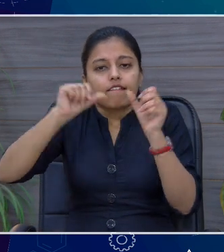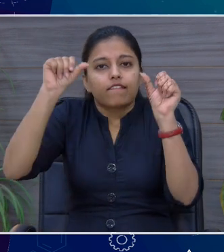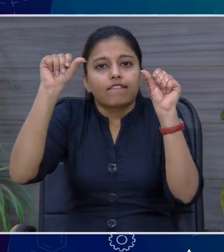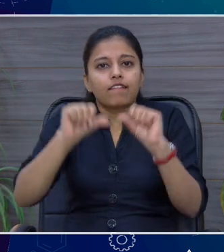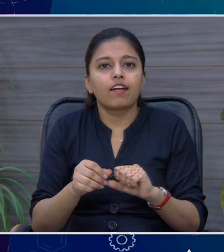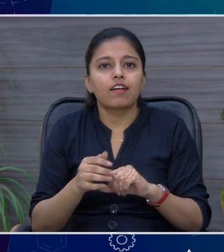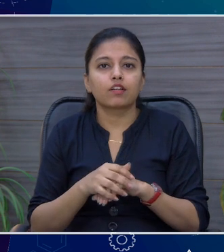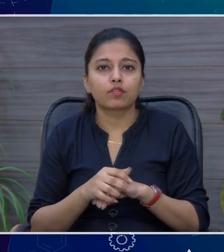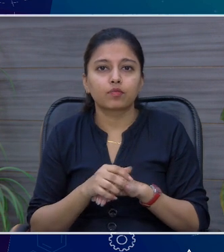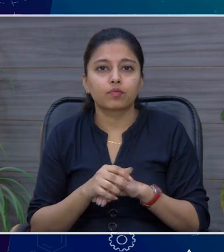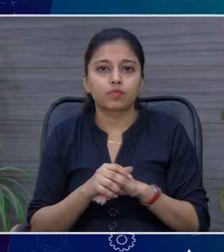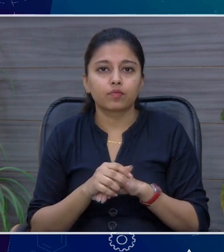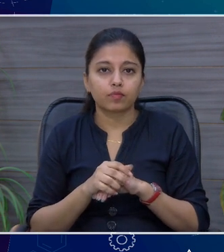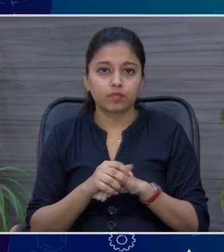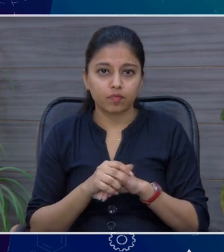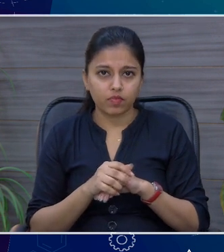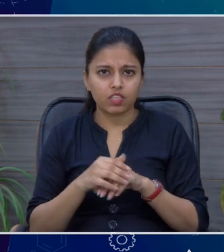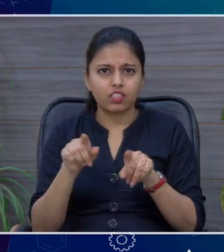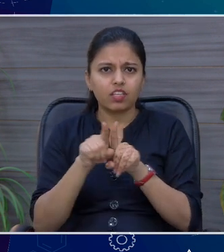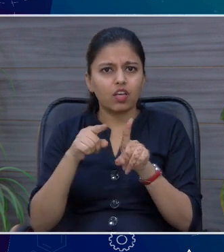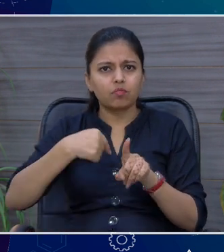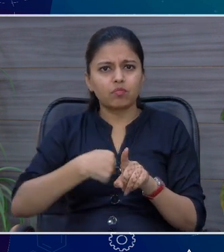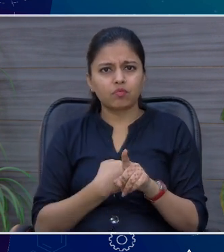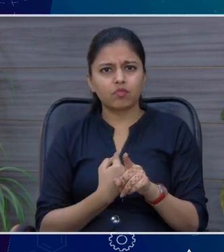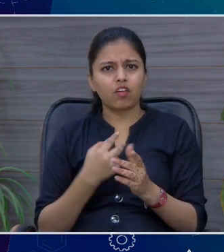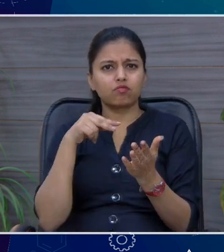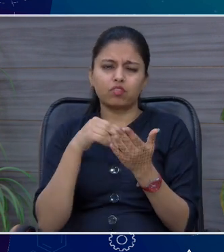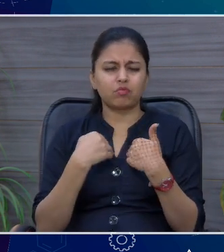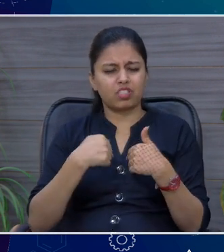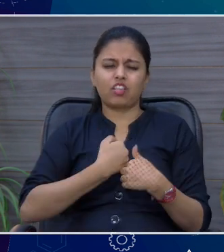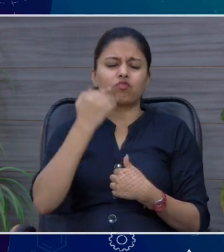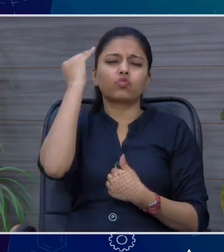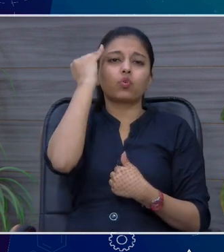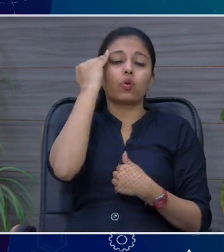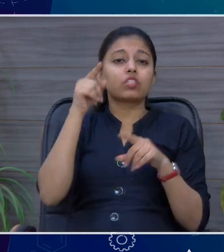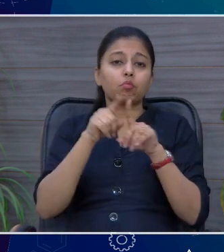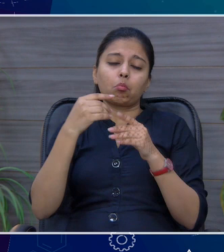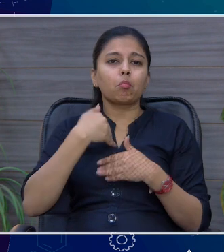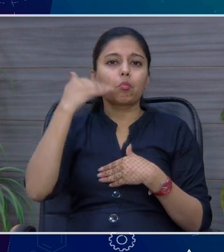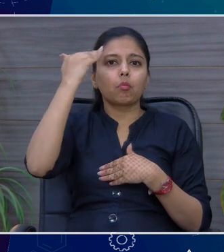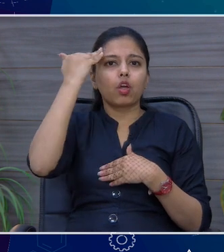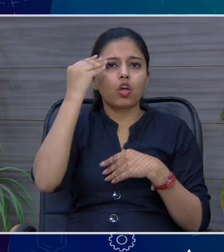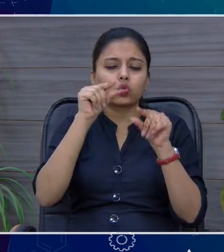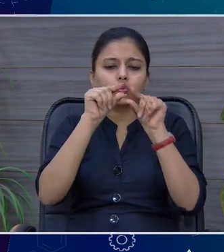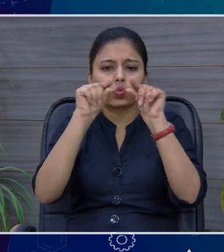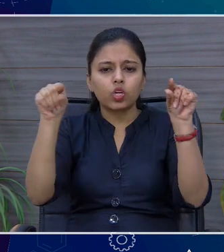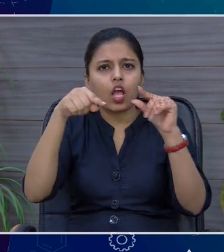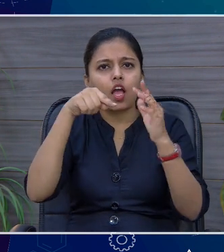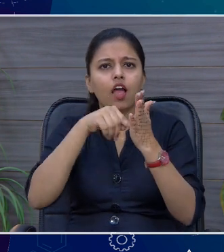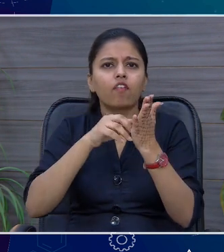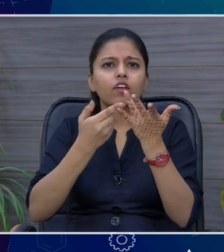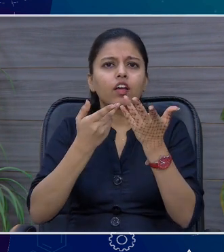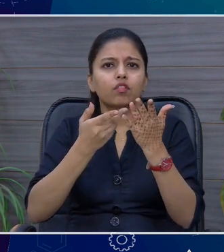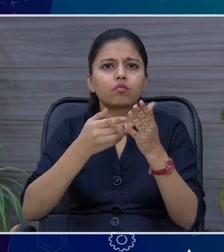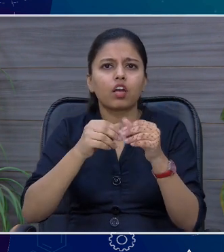कि आप अपने आपको खुद को सबसे प्चा जानते हैं तो में को पता था कि जैसे यह वाला अगर सटप रहा तो उसमें